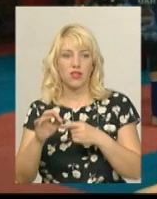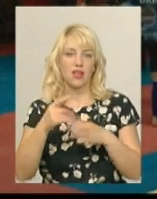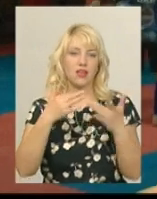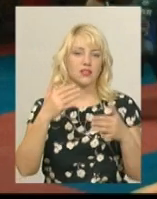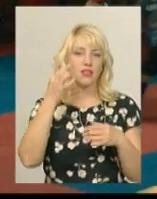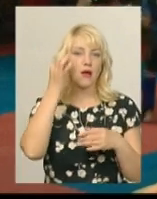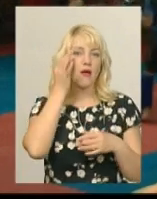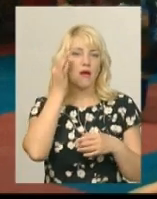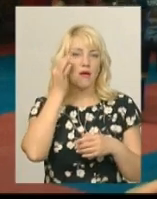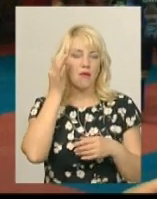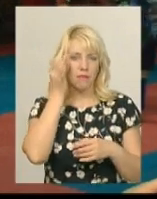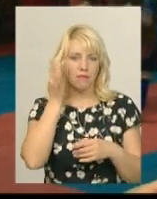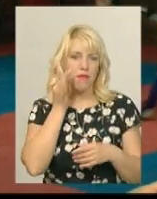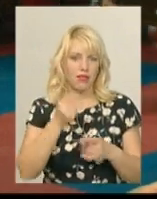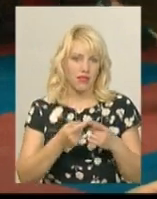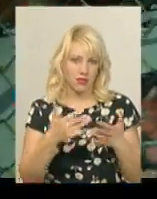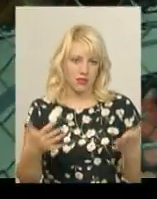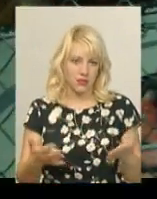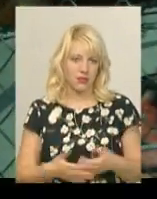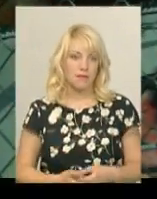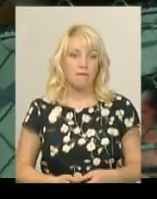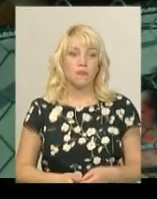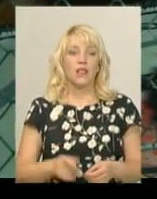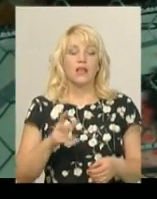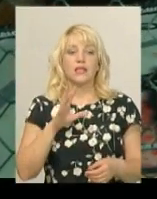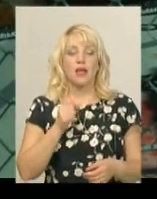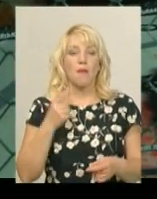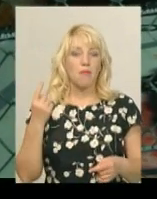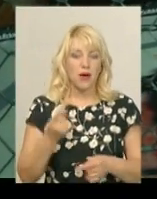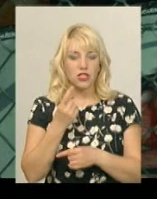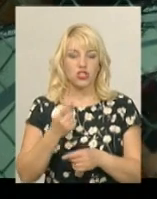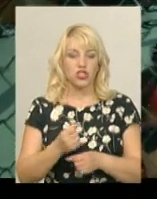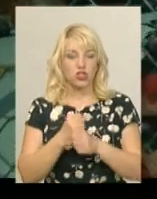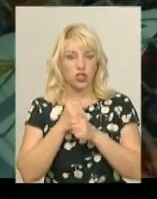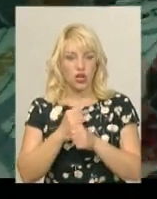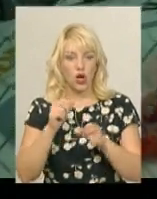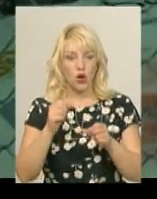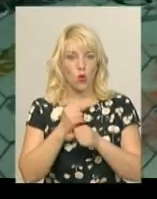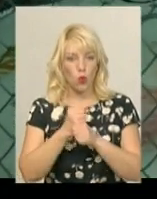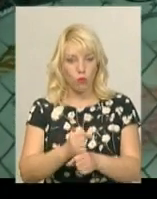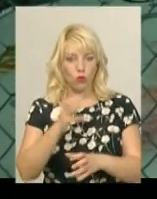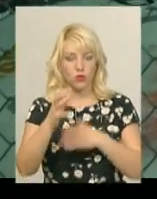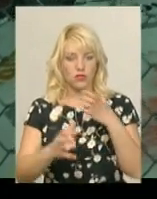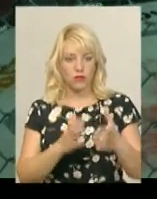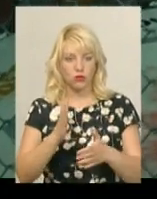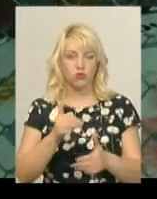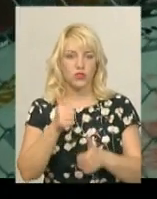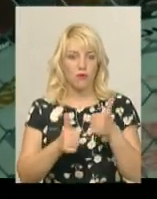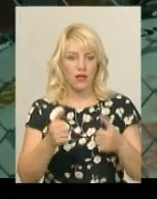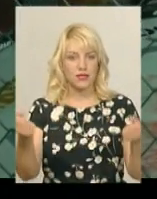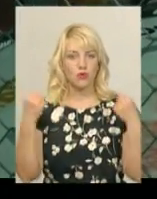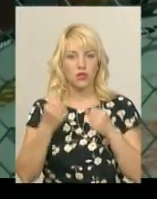балів в загальному та сама». За першість Кубку світу, розповів Дмитро Павлюк, змагатимуться спортсмени не менше, як з 15